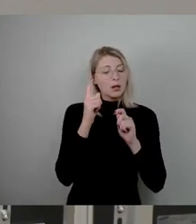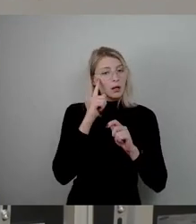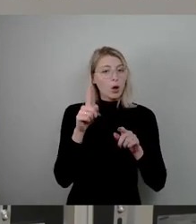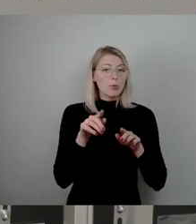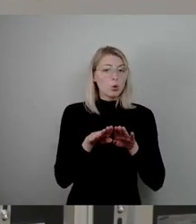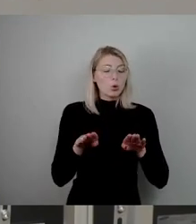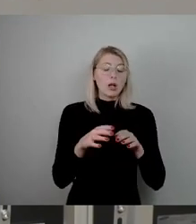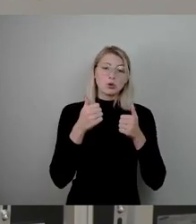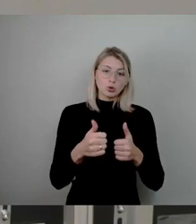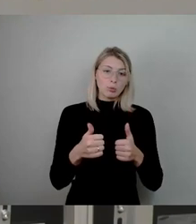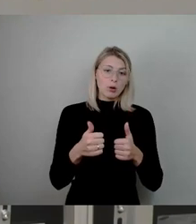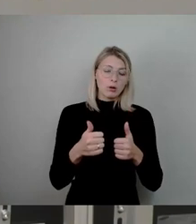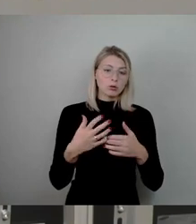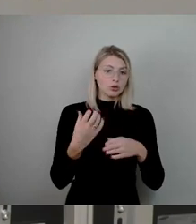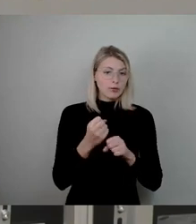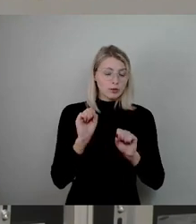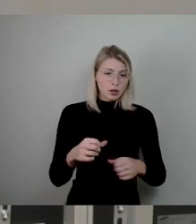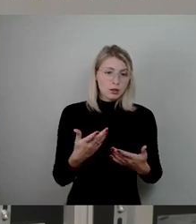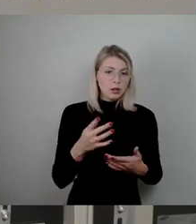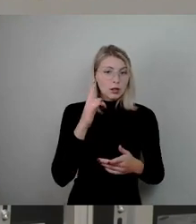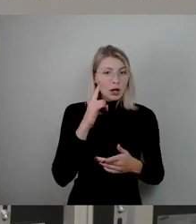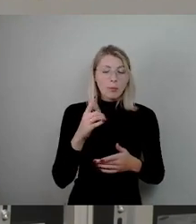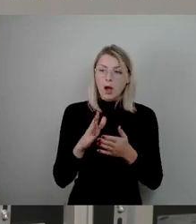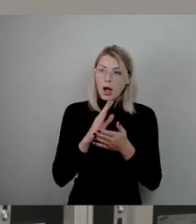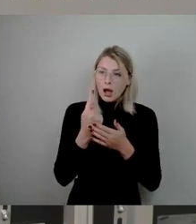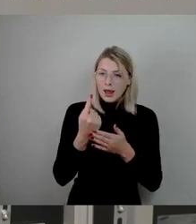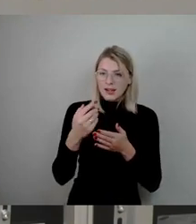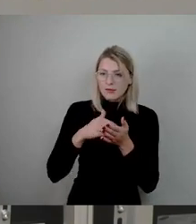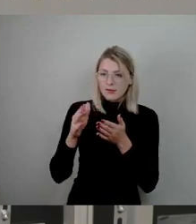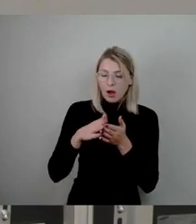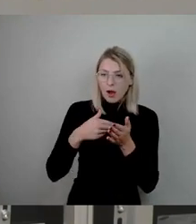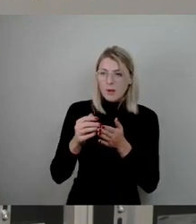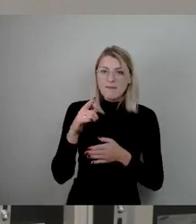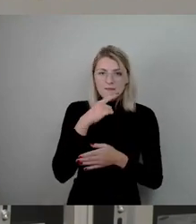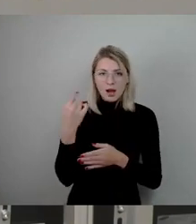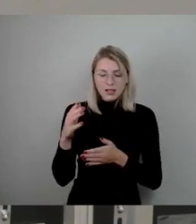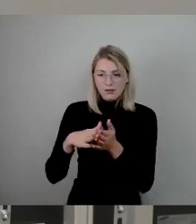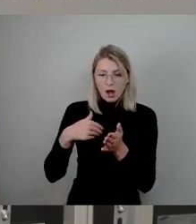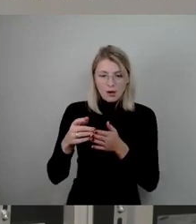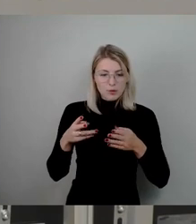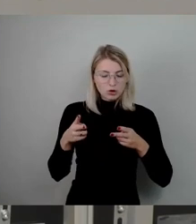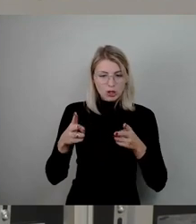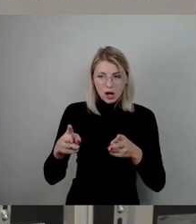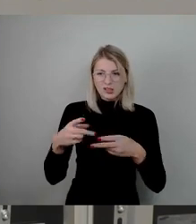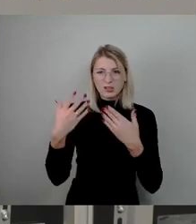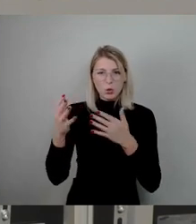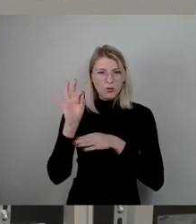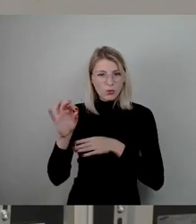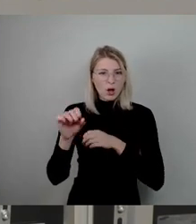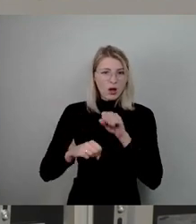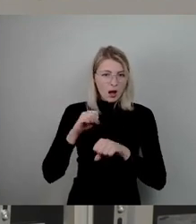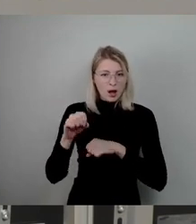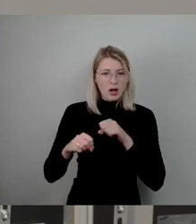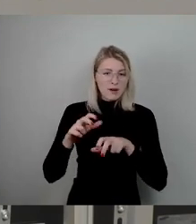unsere Überzeugung ist, dass Farbe alleine, allein weiße Farbe auf einer Straße ist, keine Radverkehrsinfrastruktur, da braucht es mehr